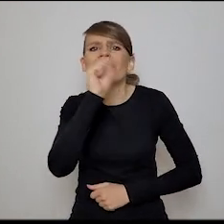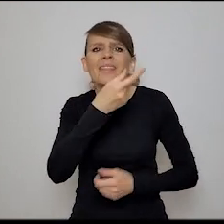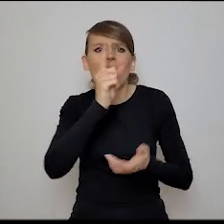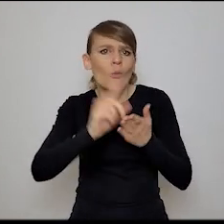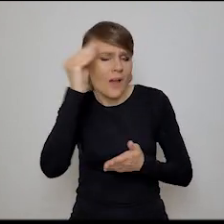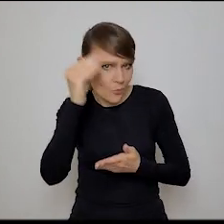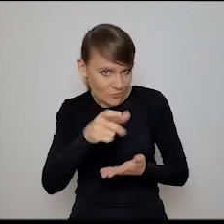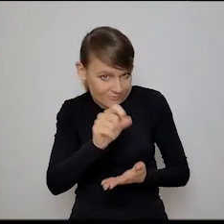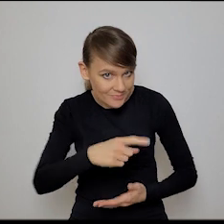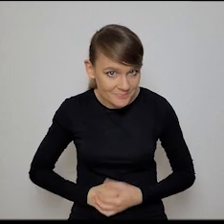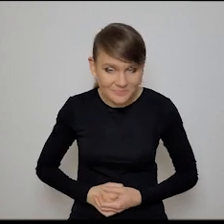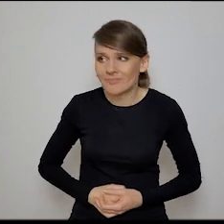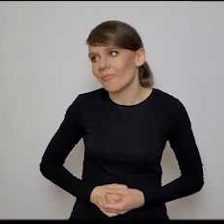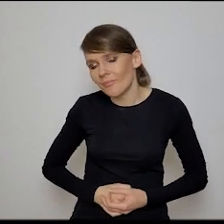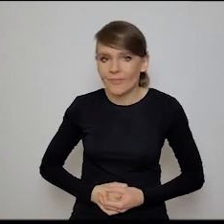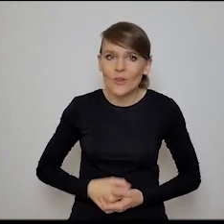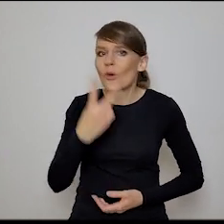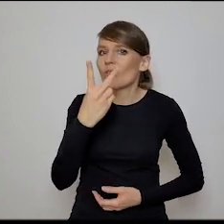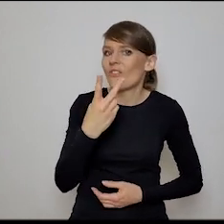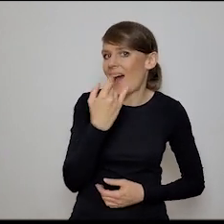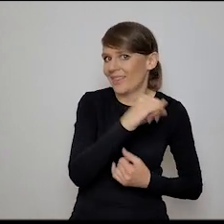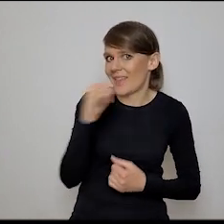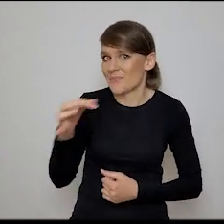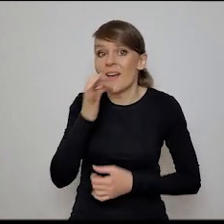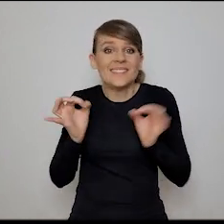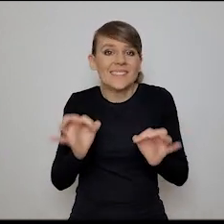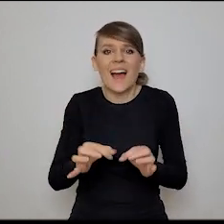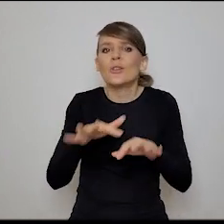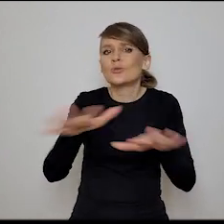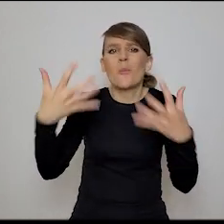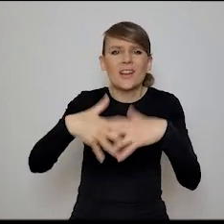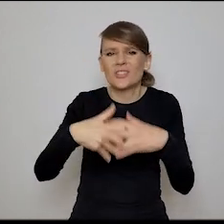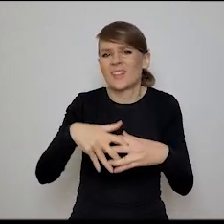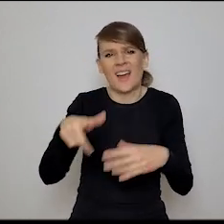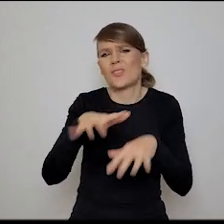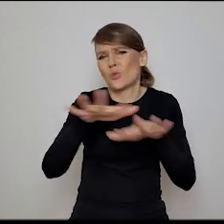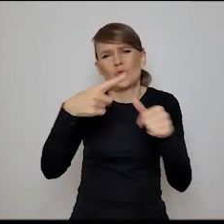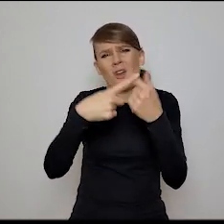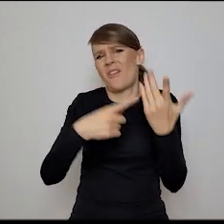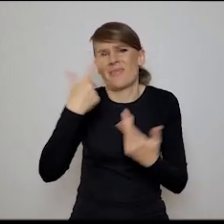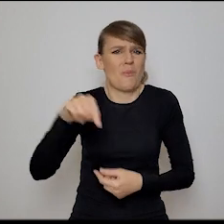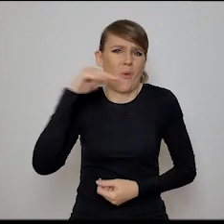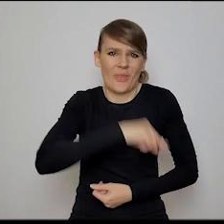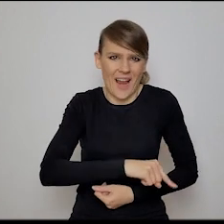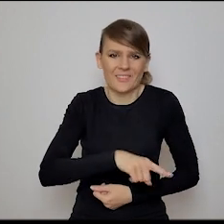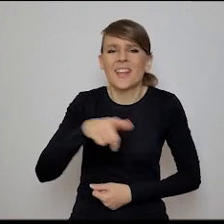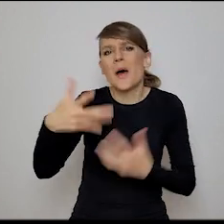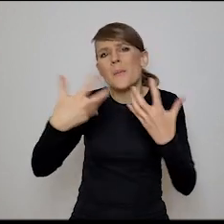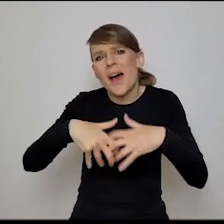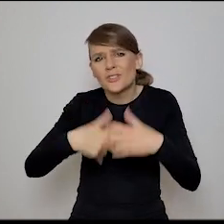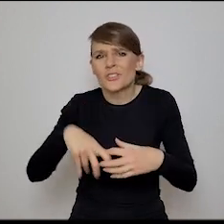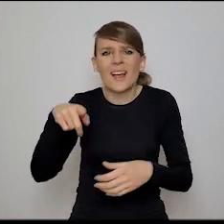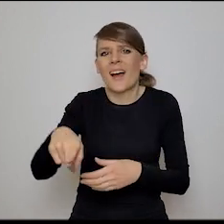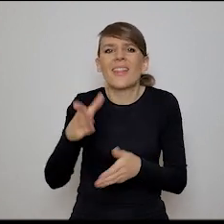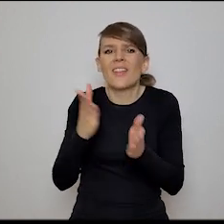są dwa różne pytania, bo dzisiaj to one nie potrafią masy rzeczy. To są najczęściej niskokontekstowe systemy, jak to mówimy, czyli takie, które są dobre w